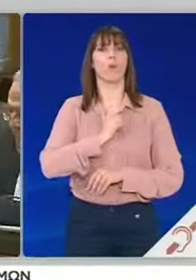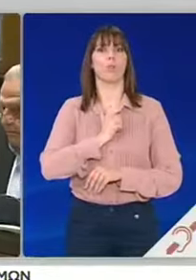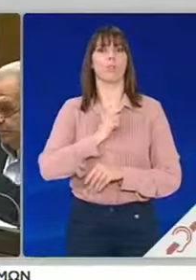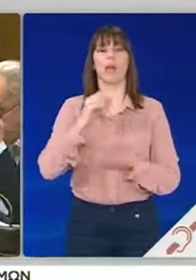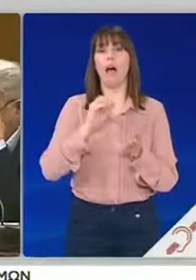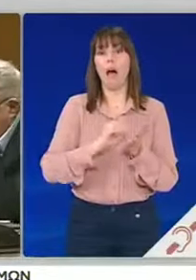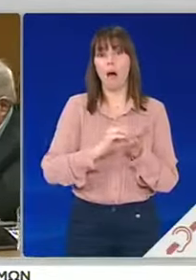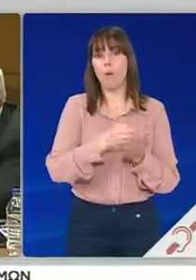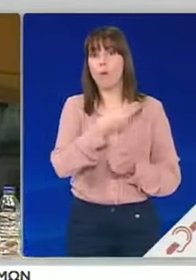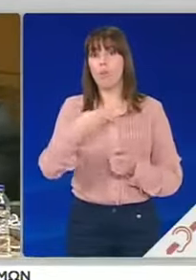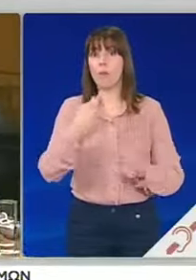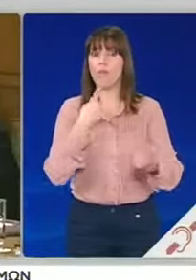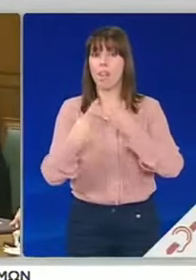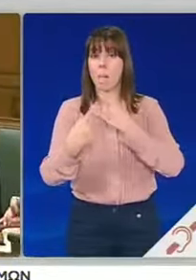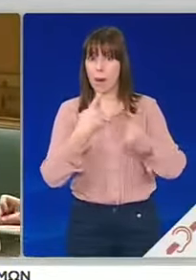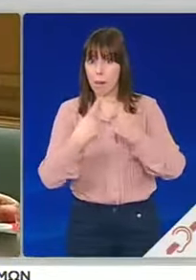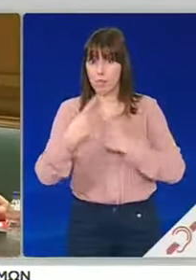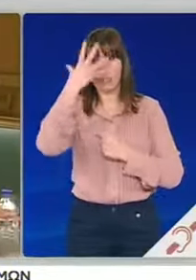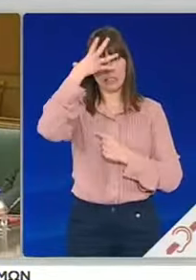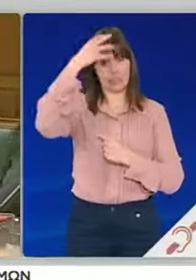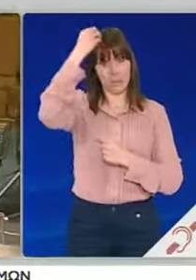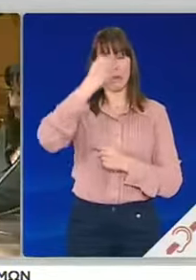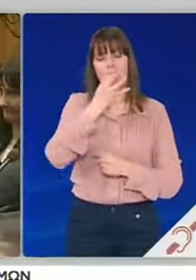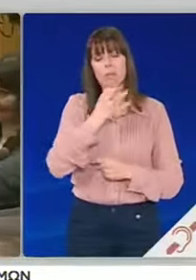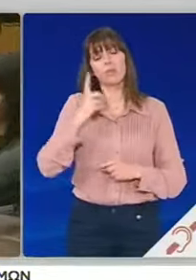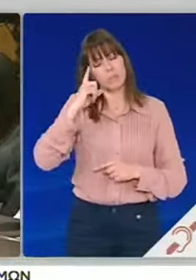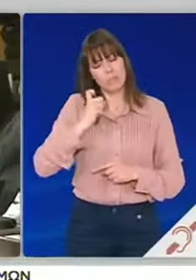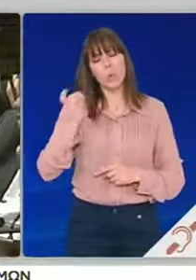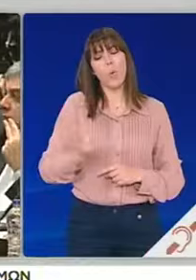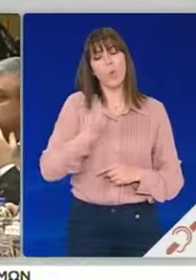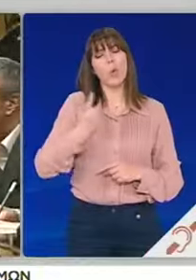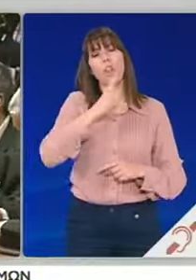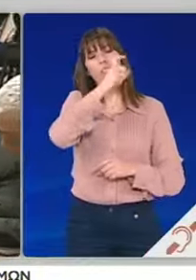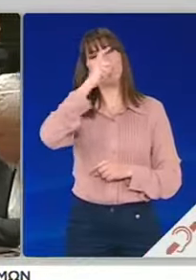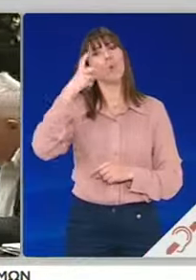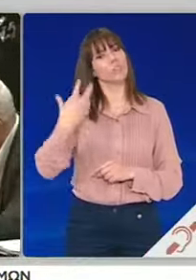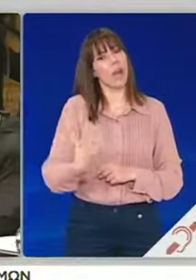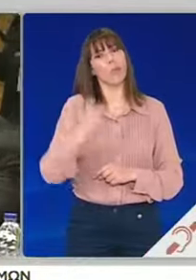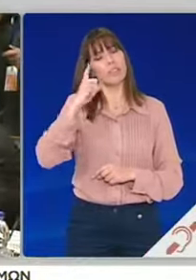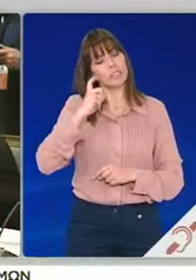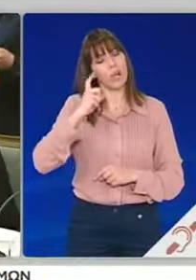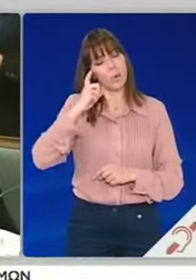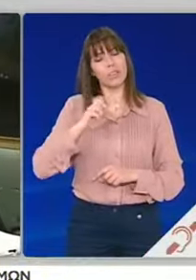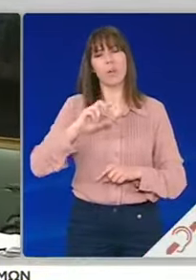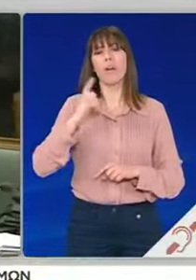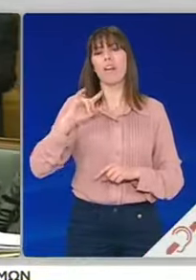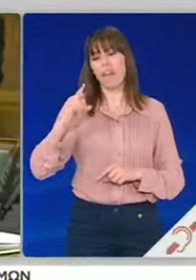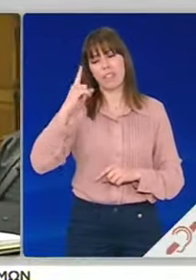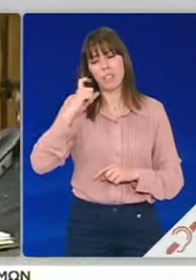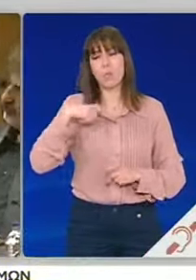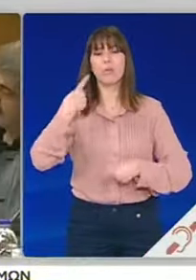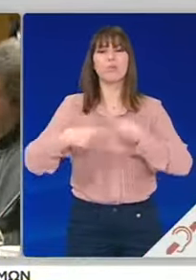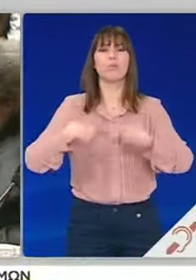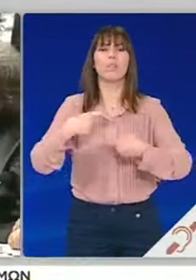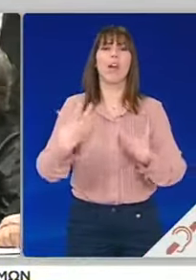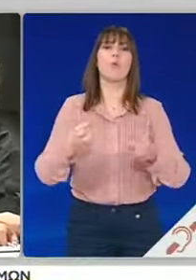την πορεία της διαπραγμάτευσης, ο Αλέξης Τσίπρας είπε ότι αντιμετωπίζουμε τις γνωστές και συνήθεις δυσκολίες και τα συνήθεια